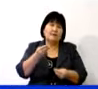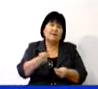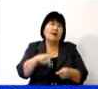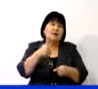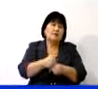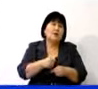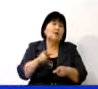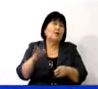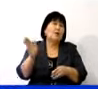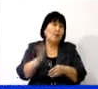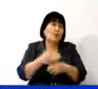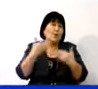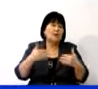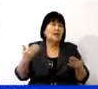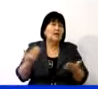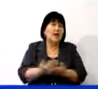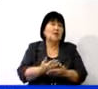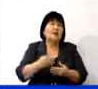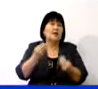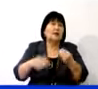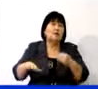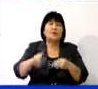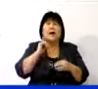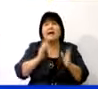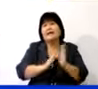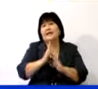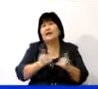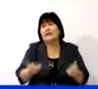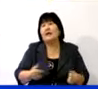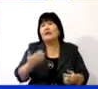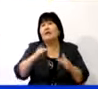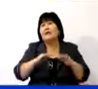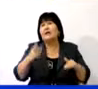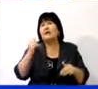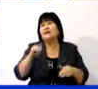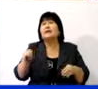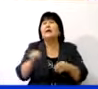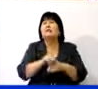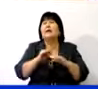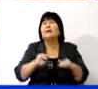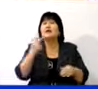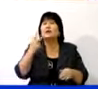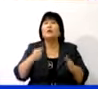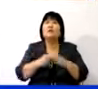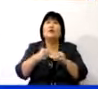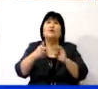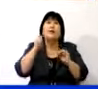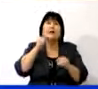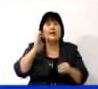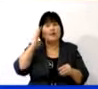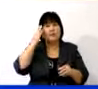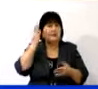в основном уже устранены. Это обновление игровой площадки и озеленение. В детском центре воспитываются дети от 3 до 18 лет с